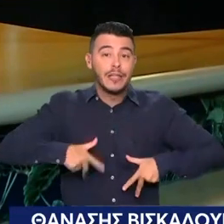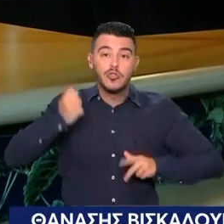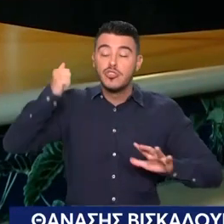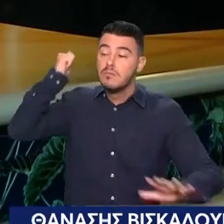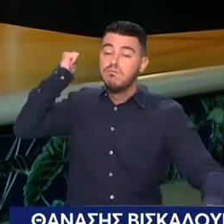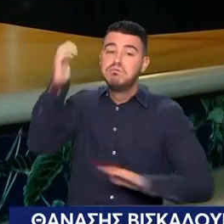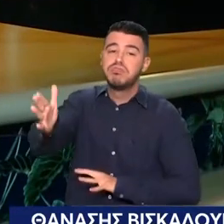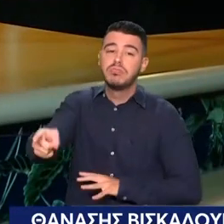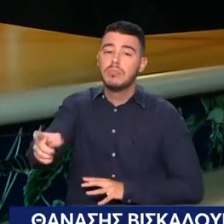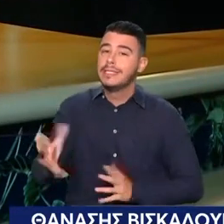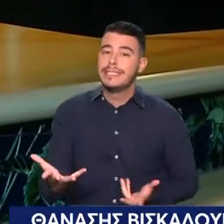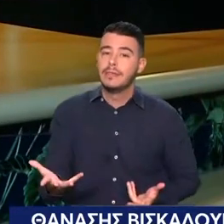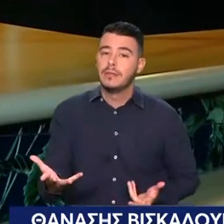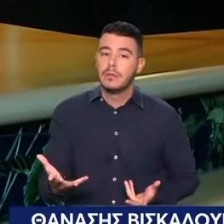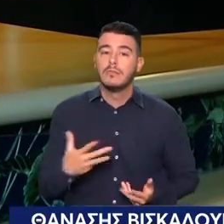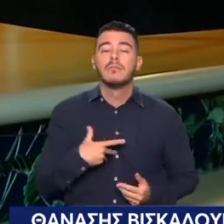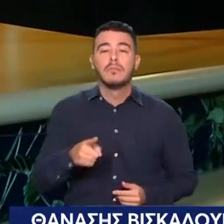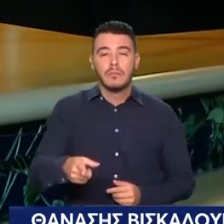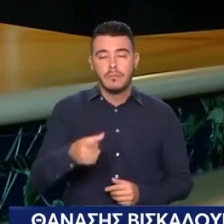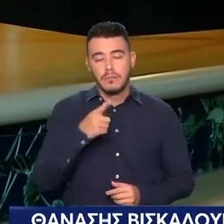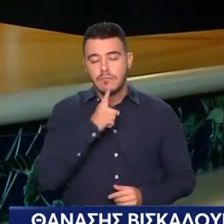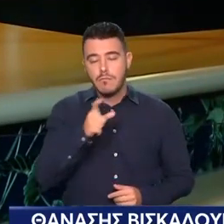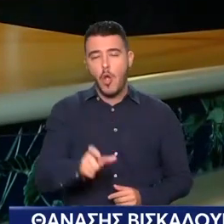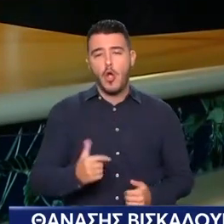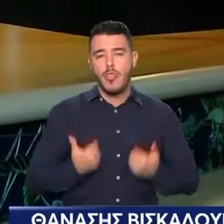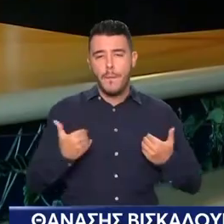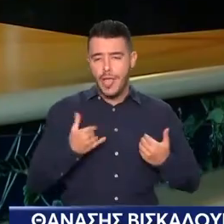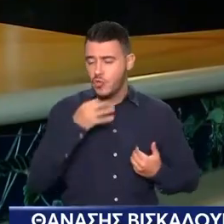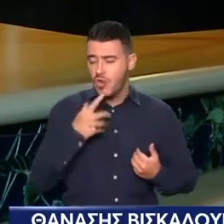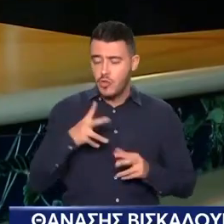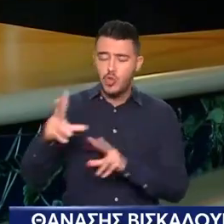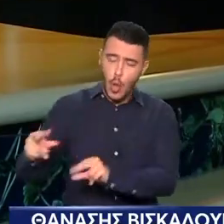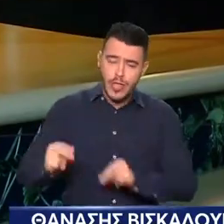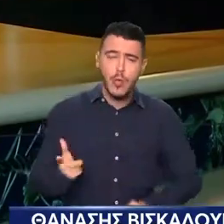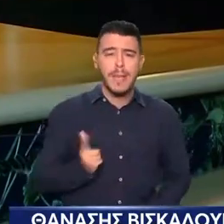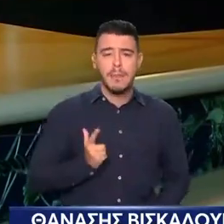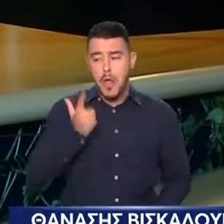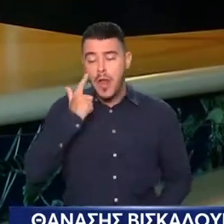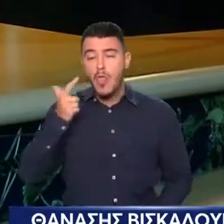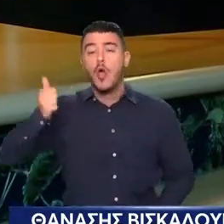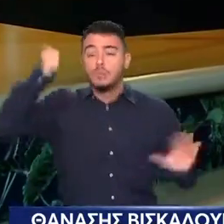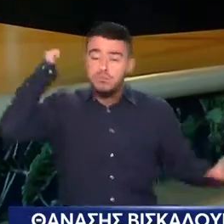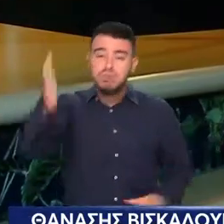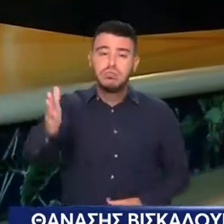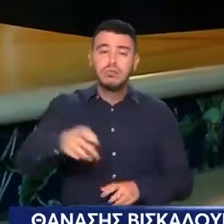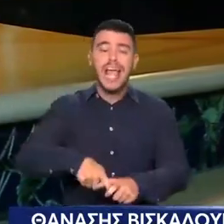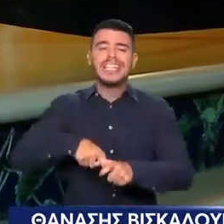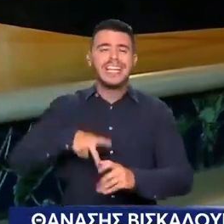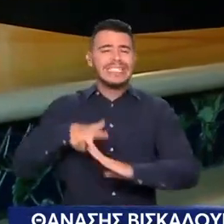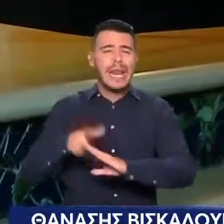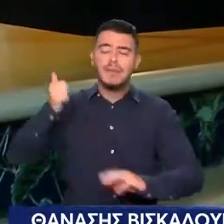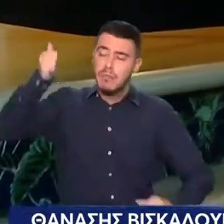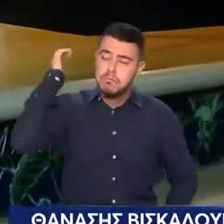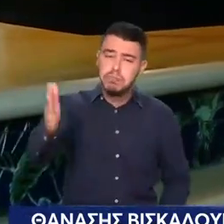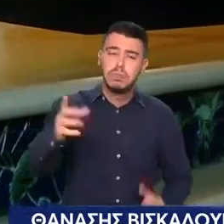Τίποτα λιγότερο Αυτό περιμένω και εγώ Και τα λεφτά ξανά πρέπει να αποετήσω τον ανθρώπου Ναι, ναι, ναι